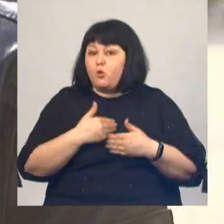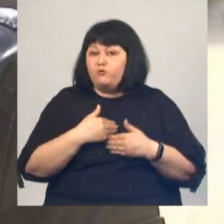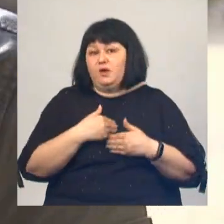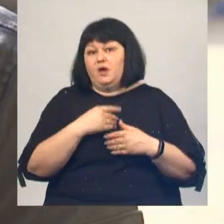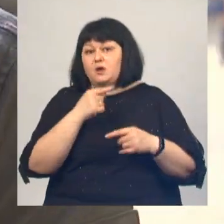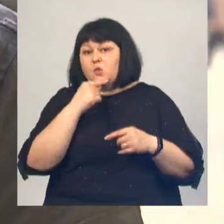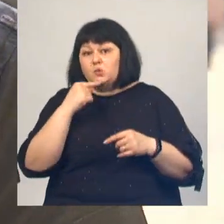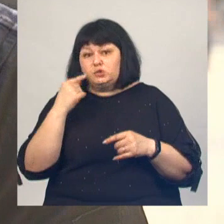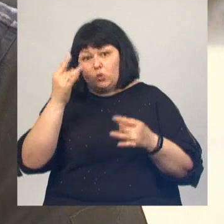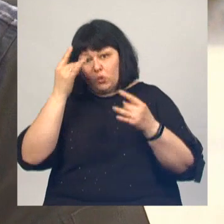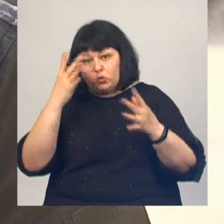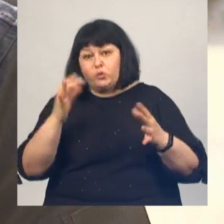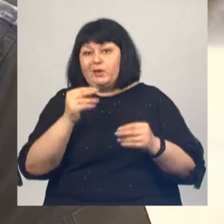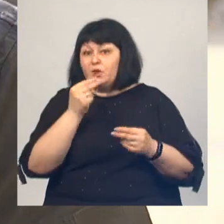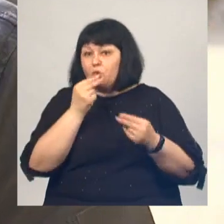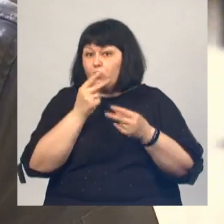Мне очень понравился, например,